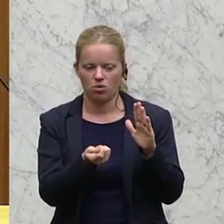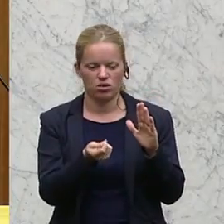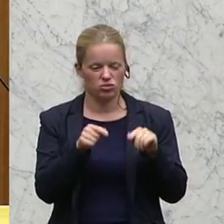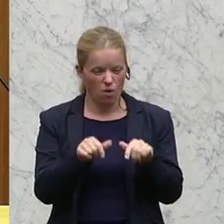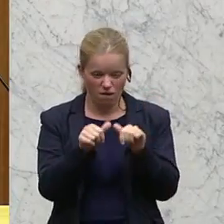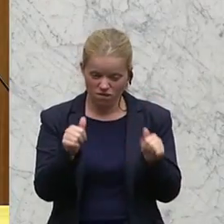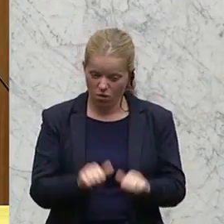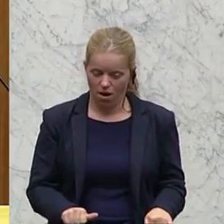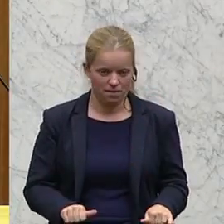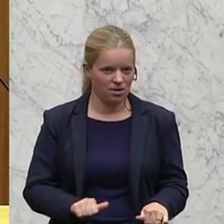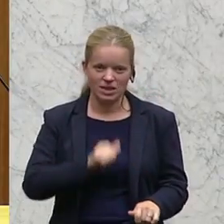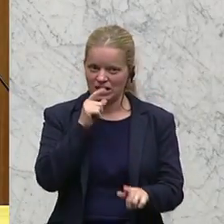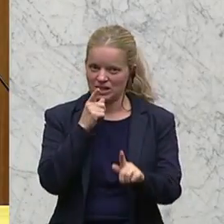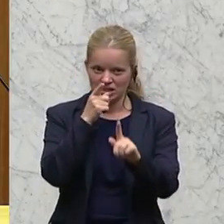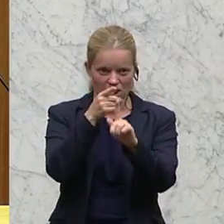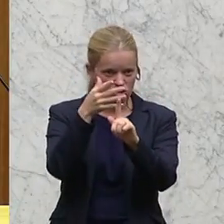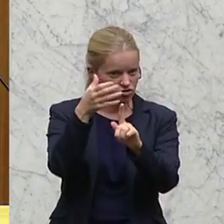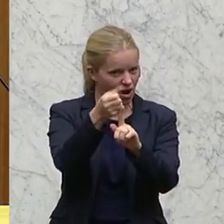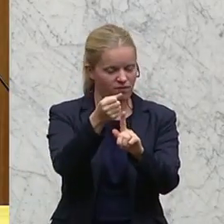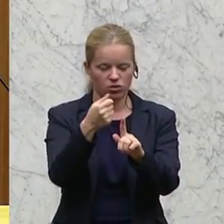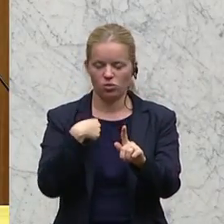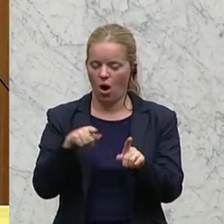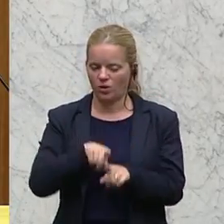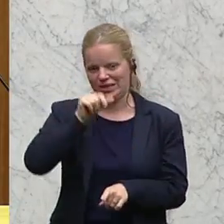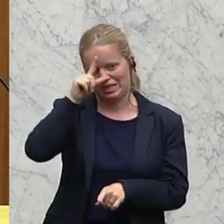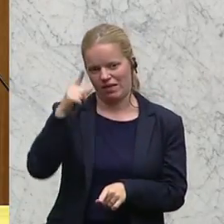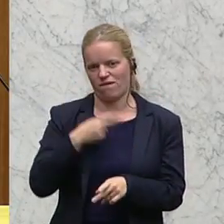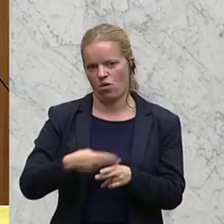weder zielführend noch sinnvoll. Danke.